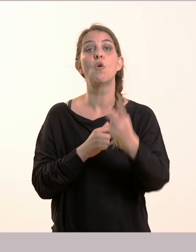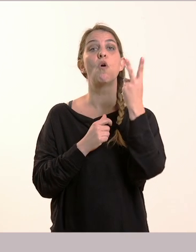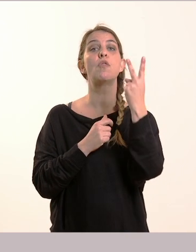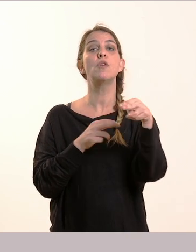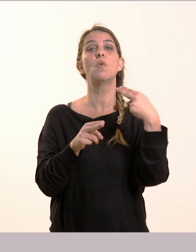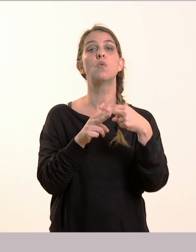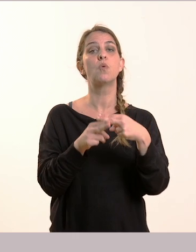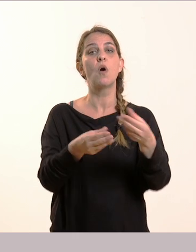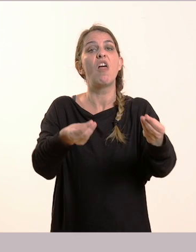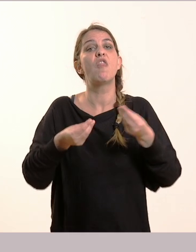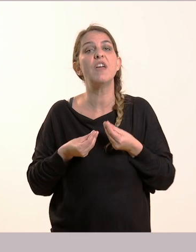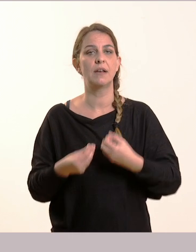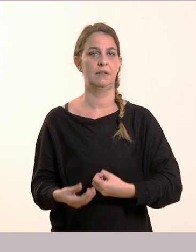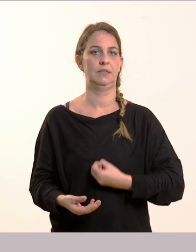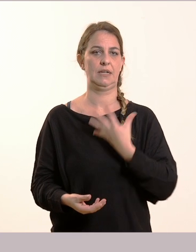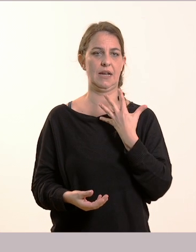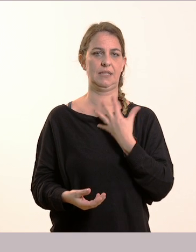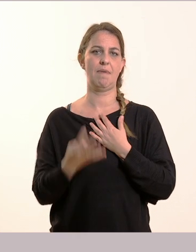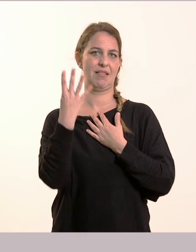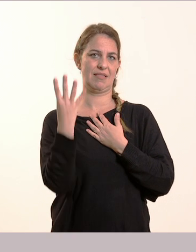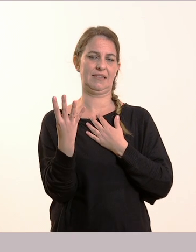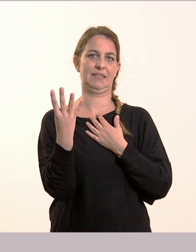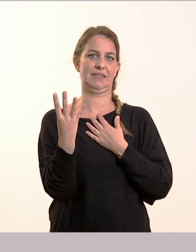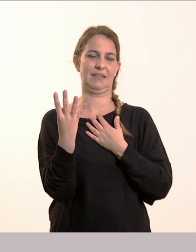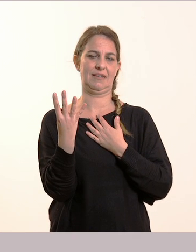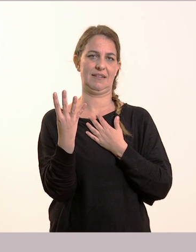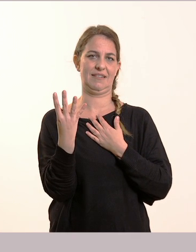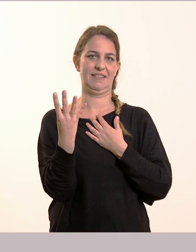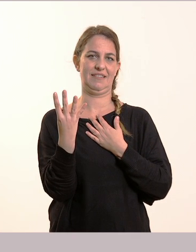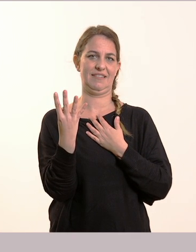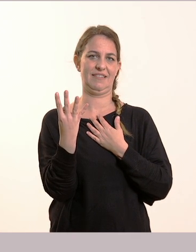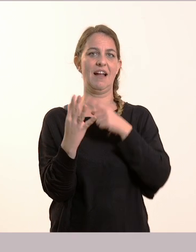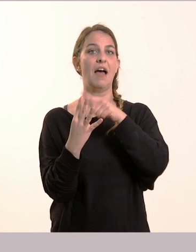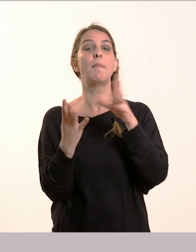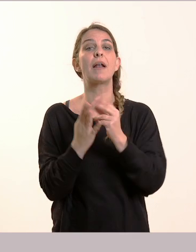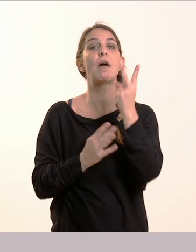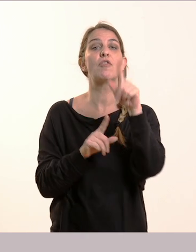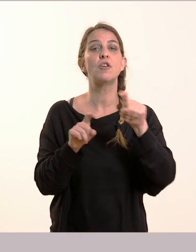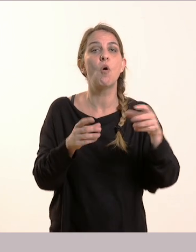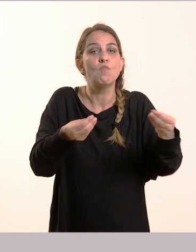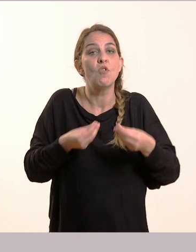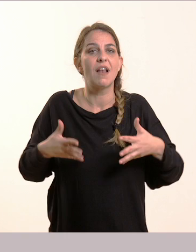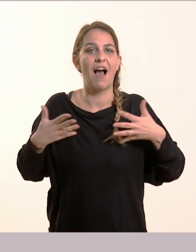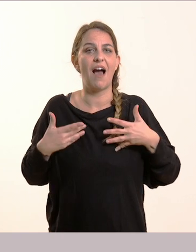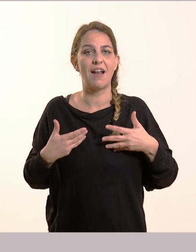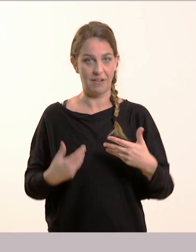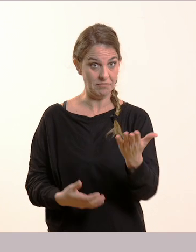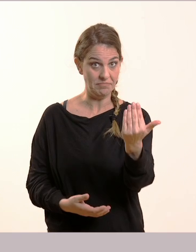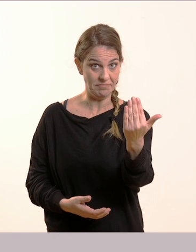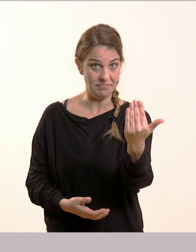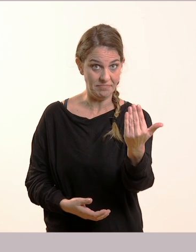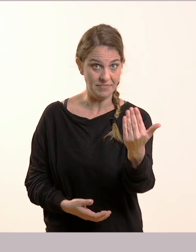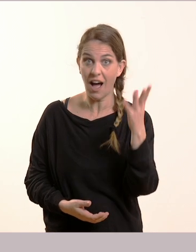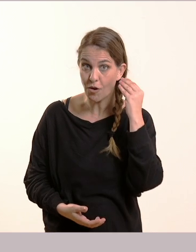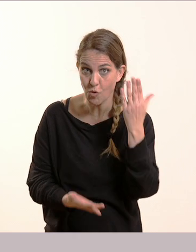με συγχωρείτε, να νιώθετε χαρά. Ναι Γεωργία, ναι σε ακούω.